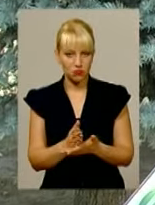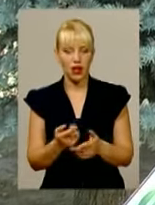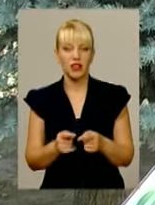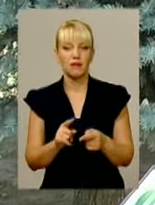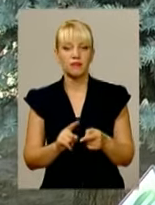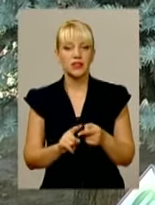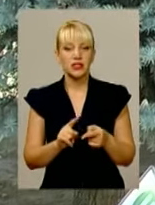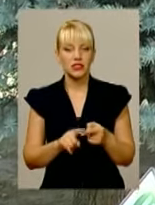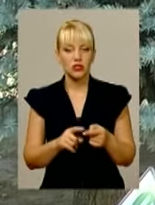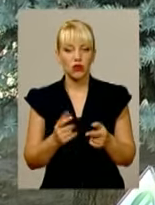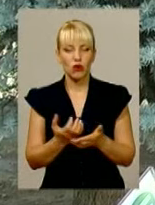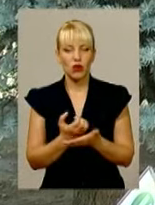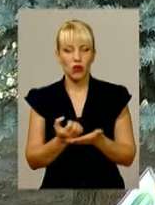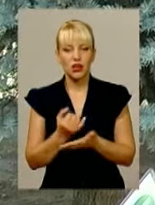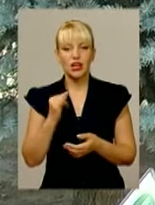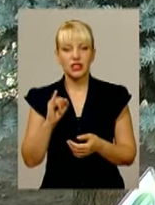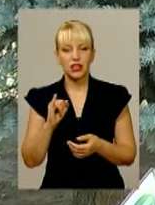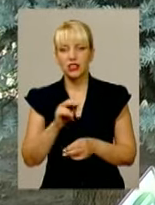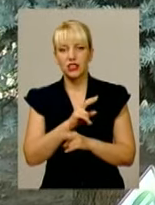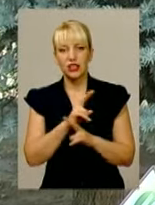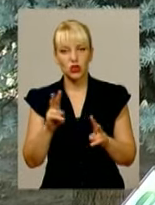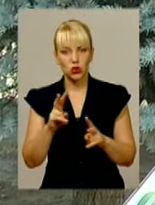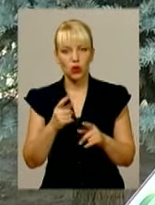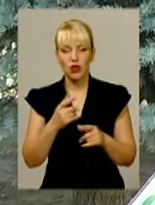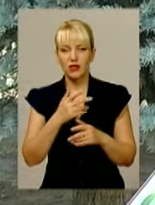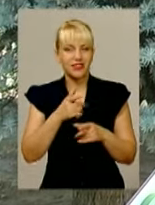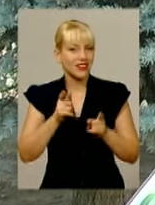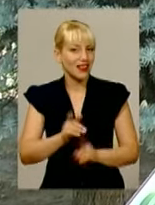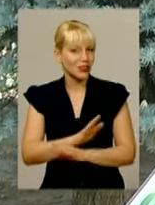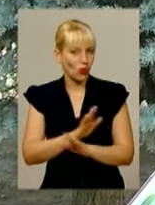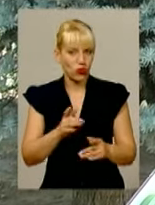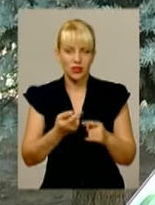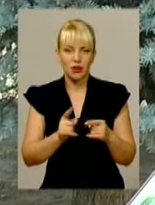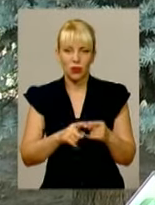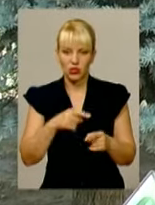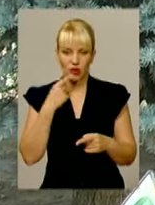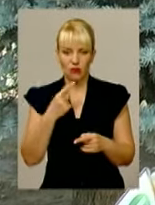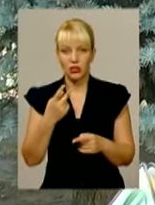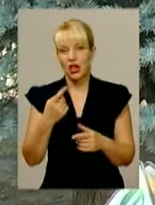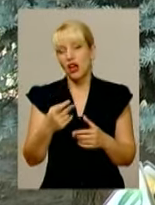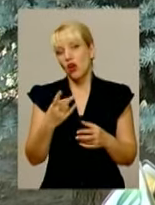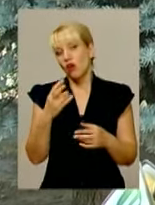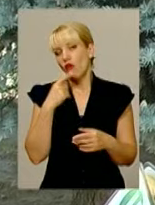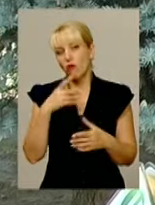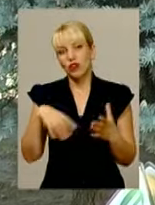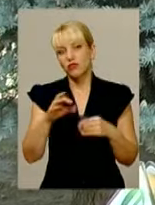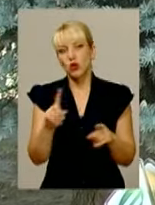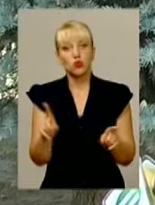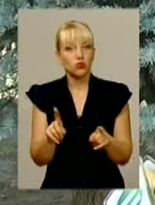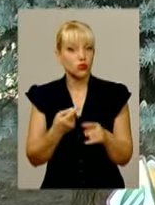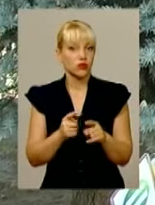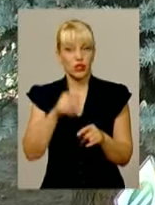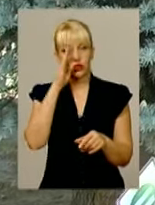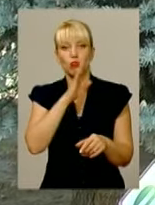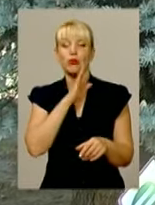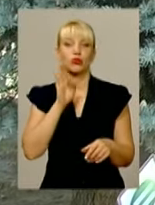І ніхто не згодиться про це говорити відверто. Всі будуть казати, ну це ж батьки, це ж вони самі, це ж їхні рішення,